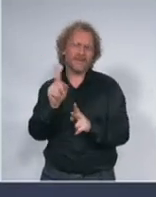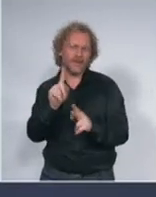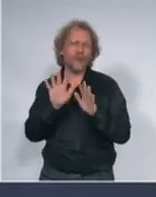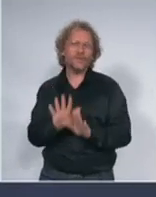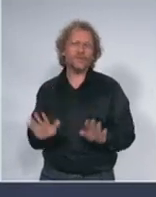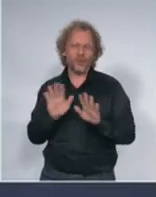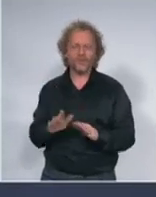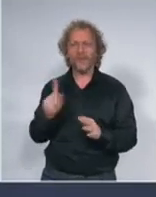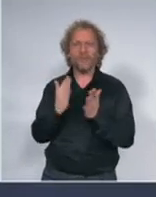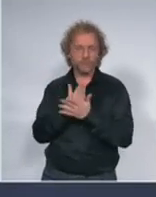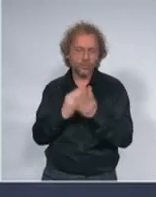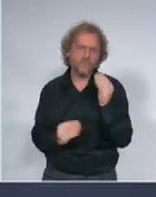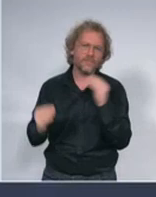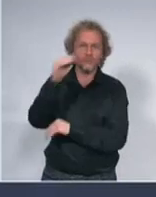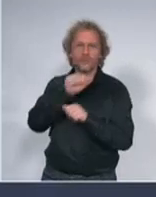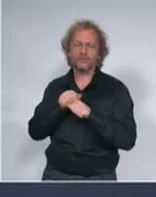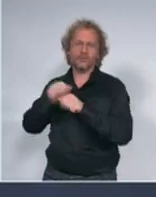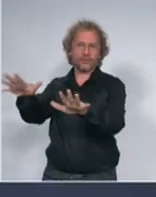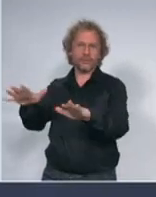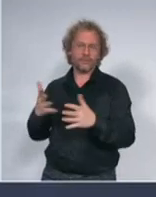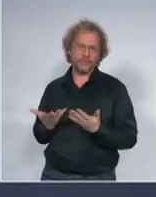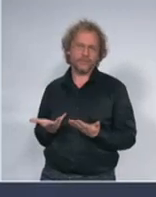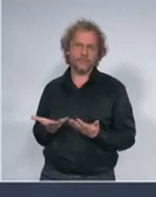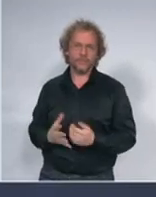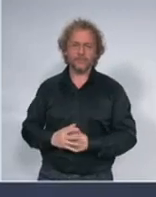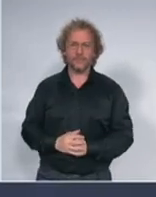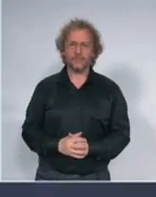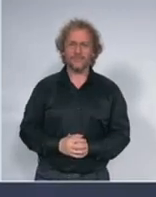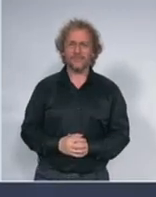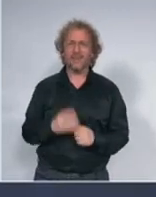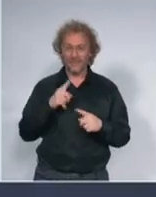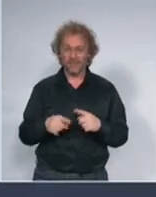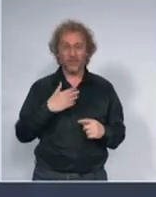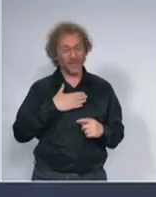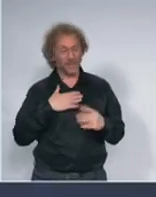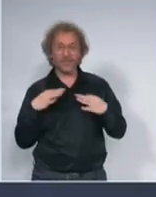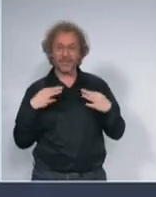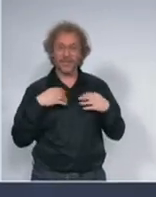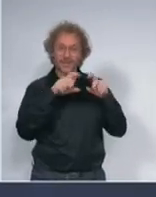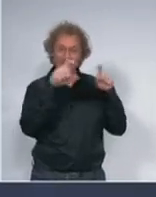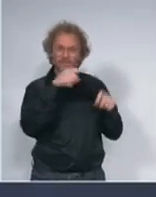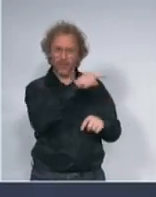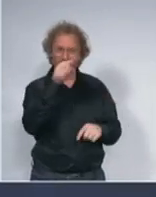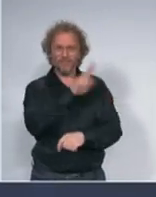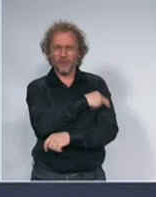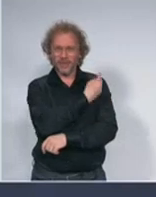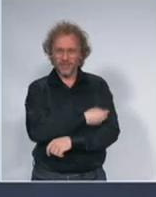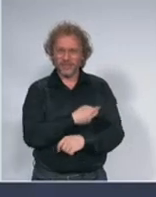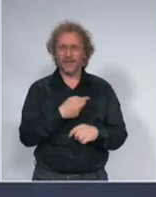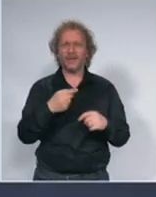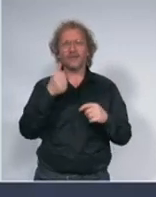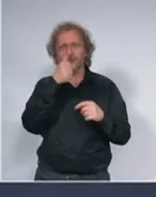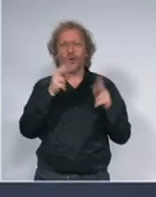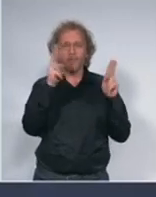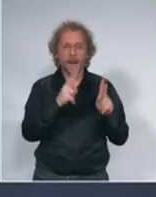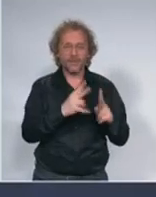taj pritisak na naše zdravstvene ustanove bio što manji pa da